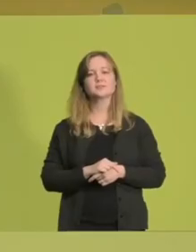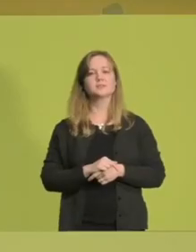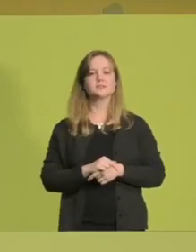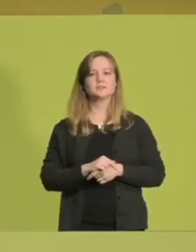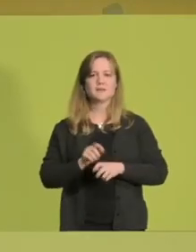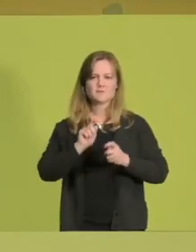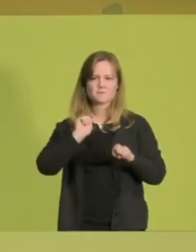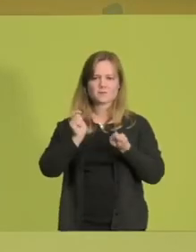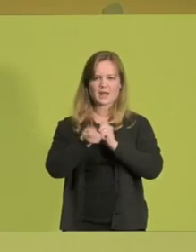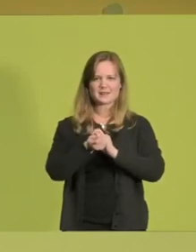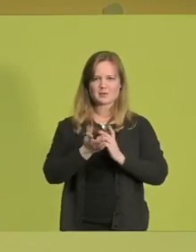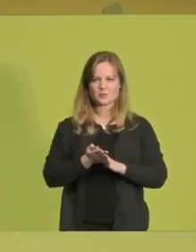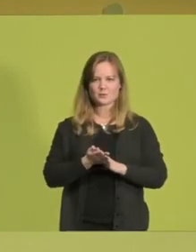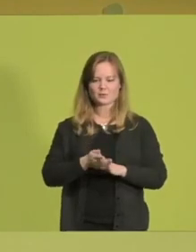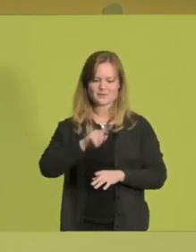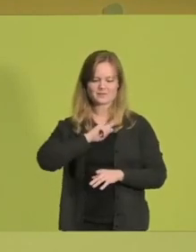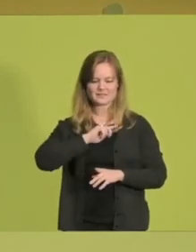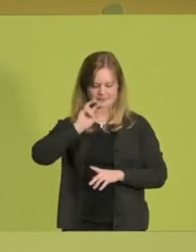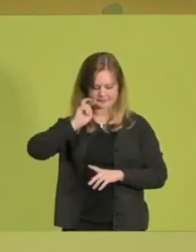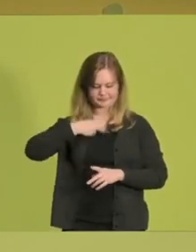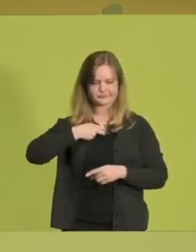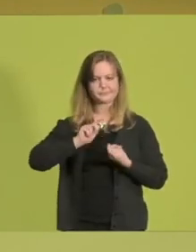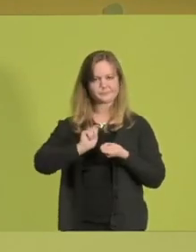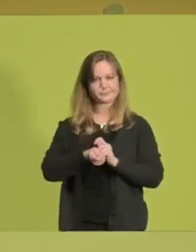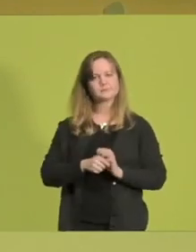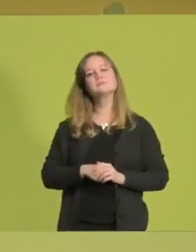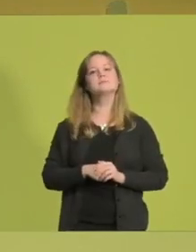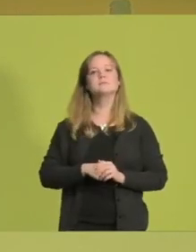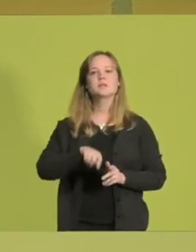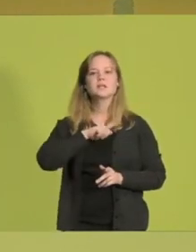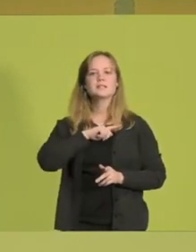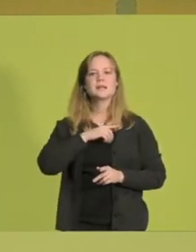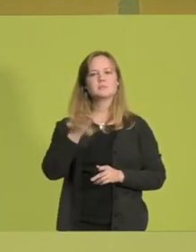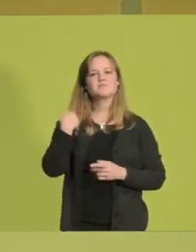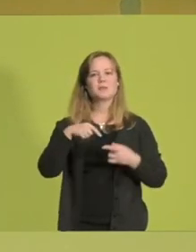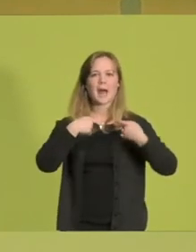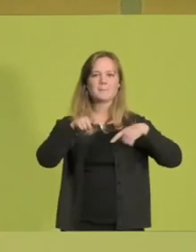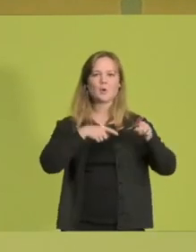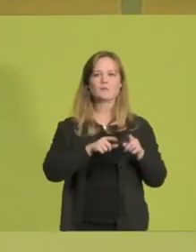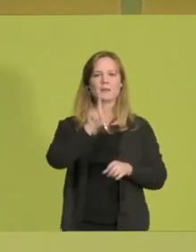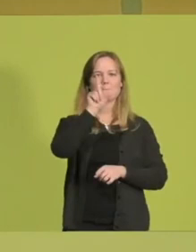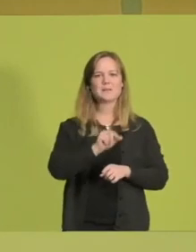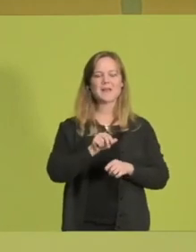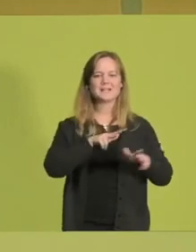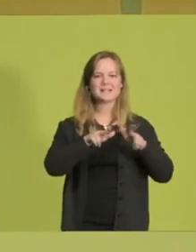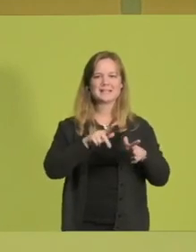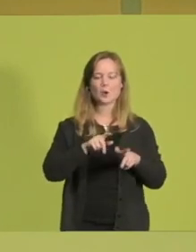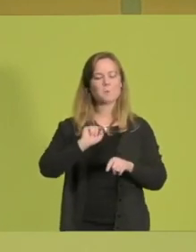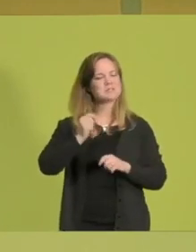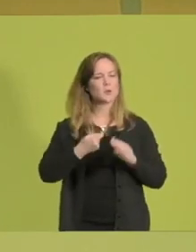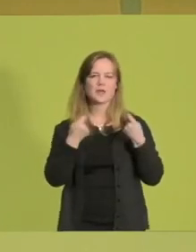Veränderungen beginnen ja auch immer bei uns selbst. Ich fand die Zeit als Abgeordnete der Minderheitsregierung die spannendste Zeit.